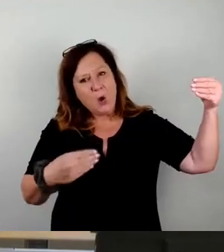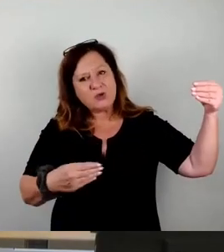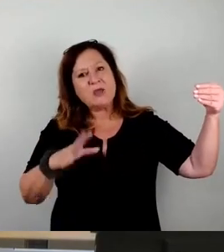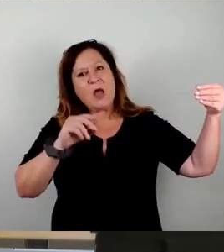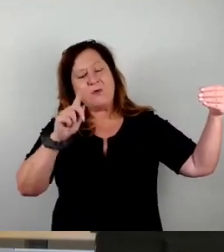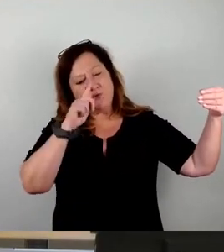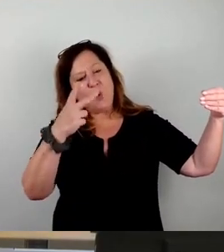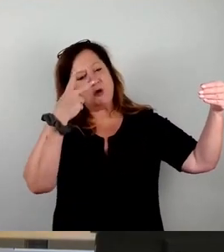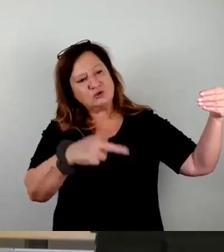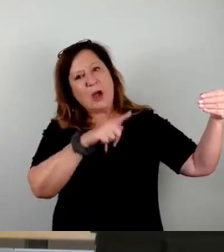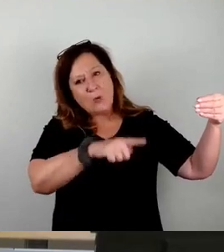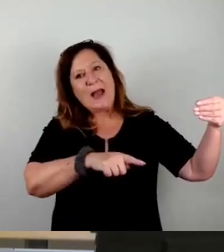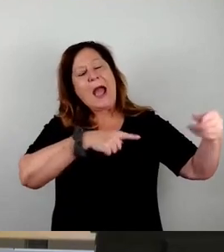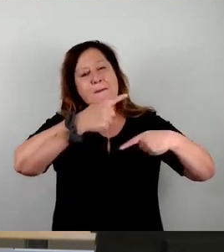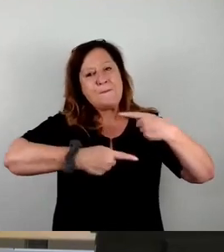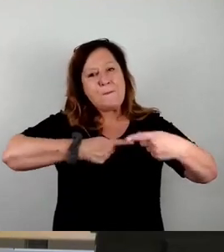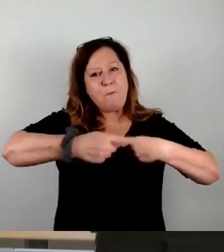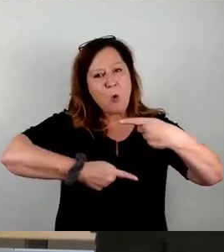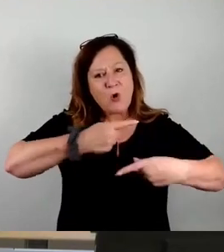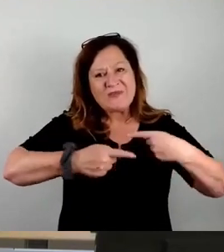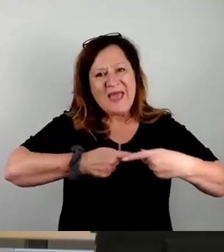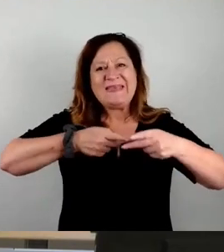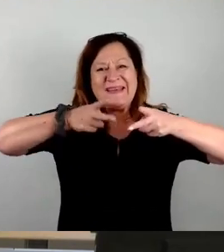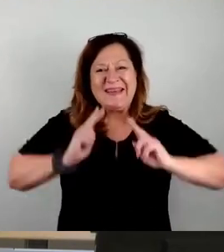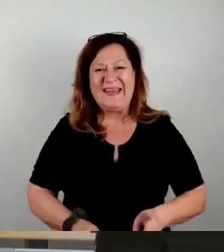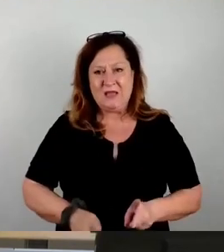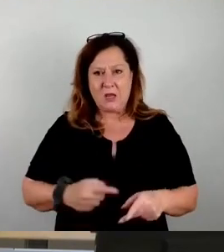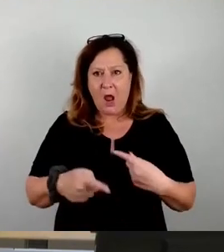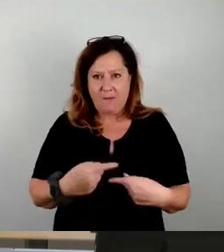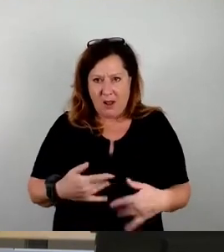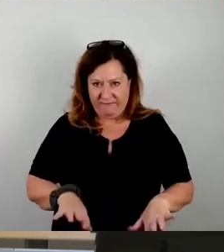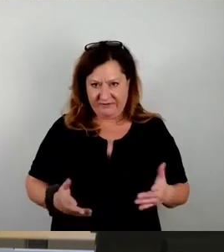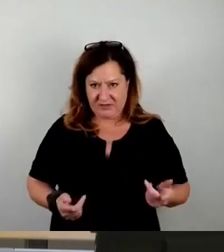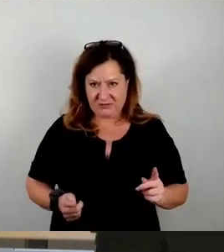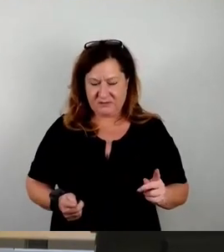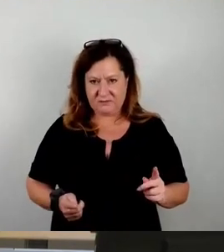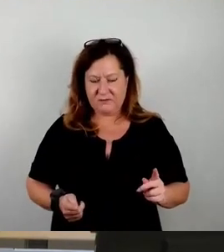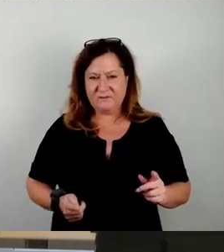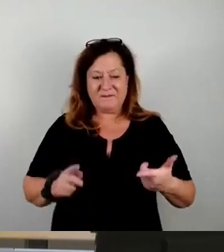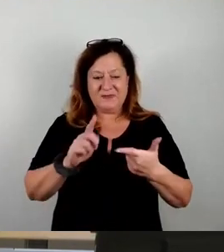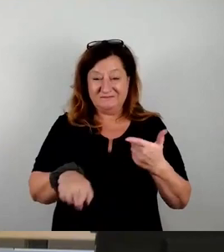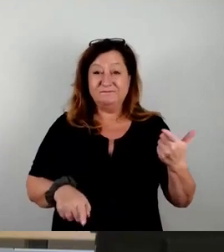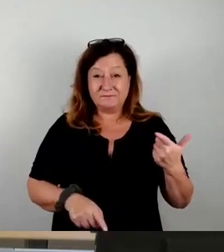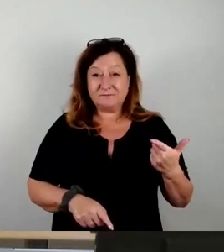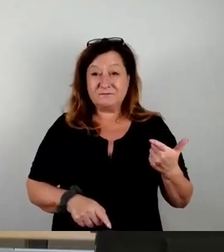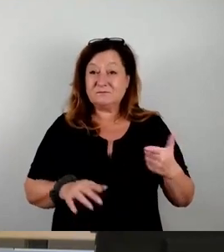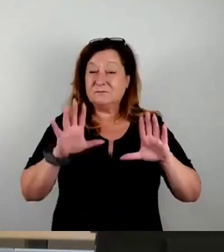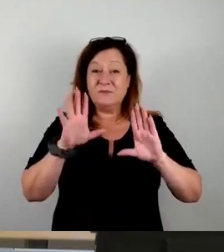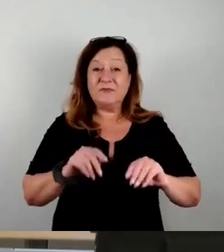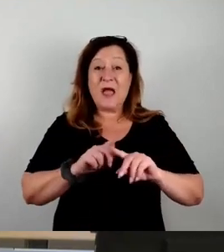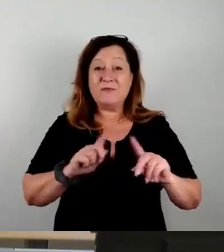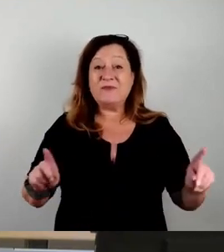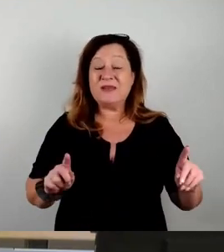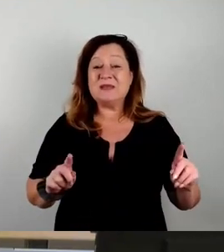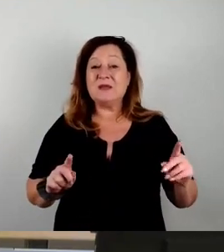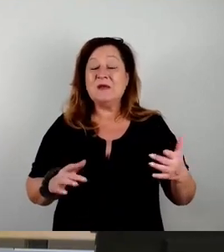dieser Prozess richtig gewesen. So, und das ist das eine. Das Zweite ist, man darf nicht nach der Nase von der Person gehen oder